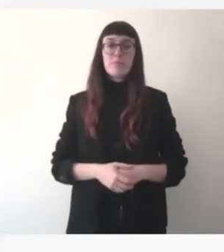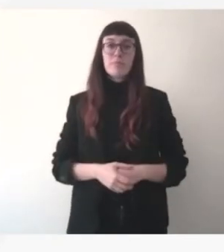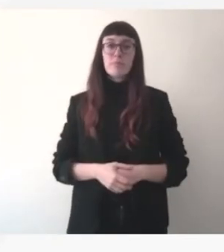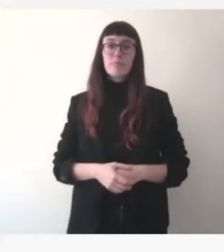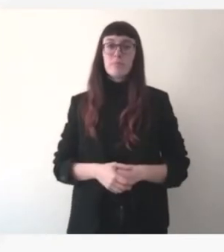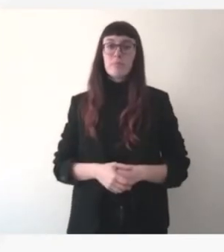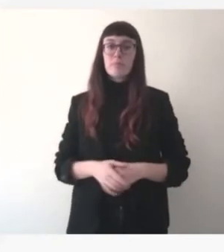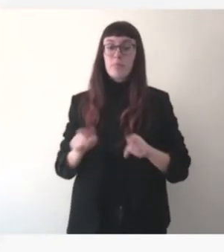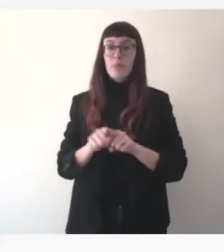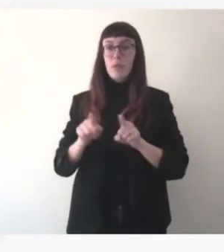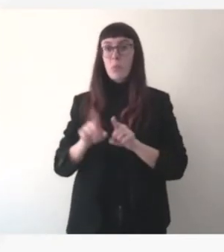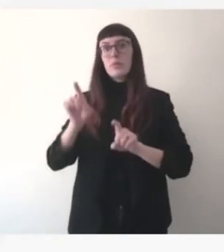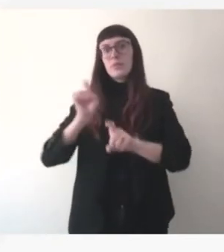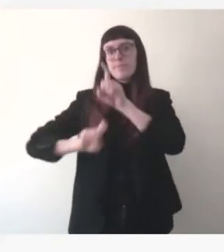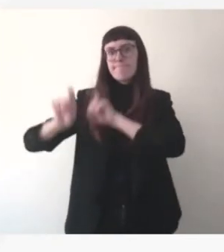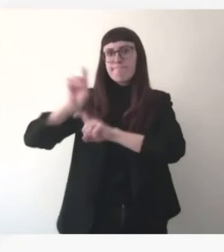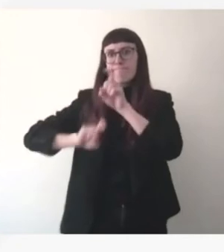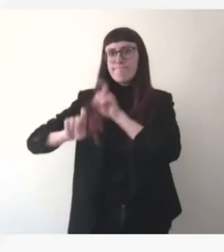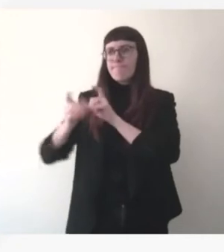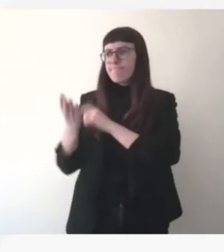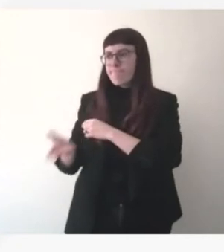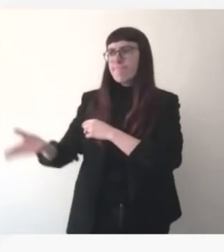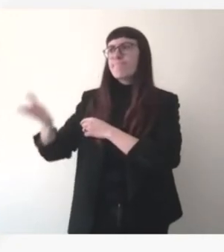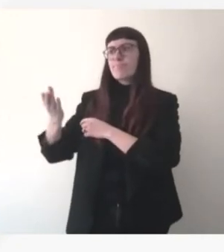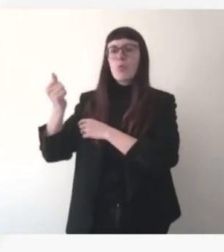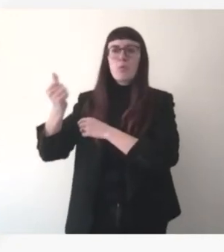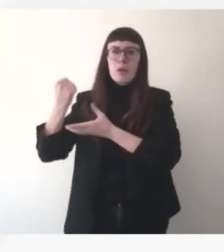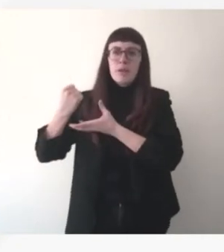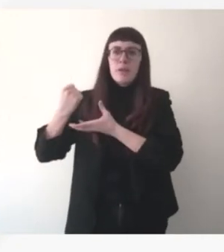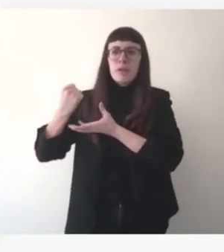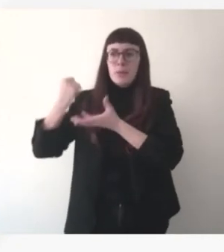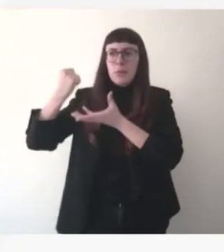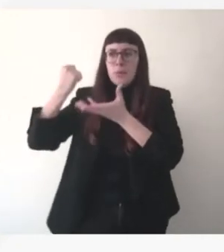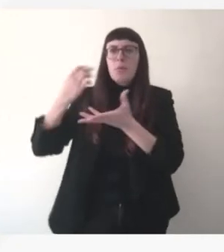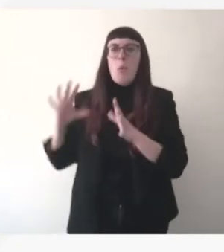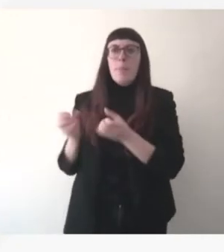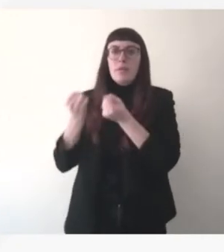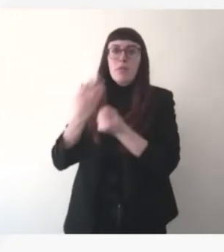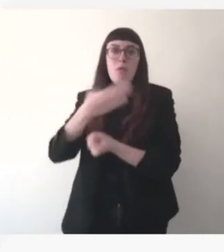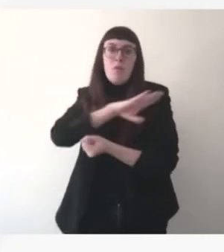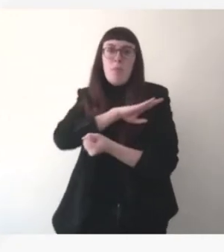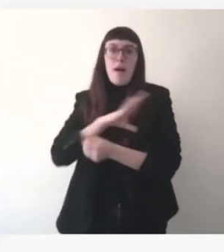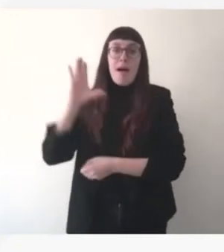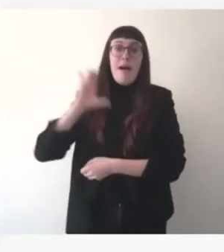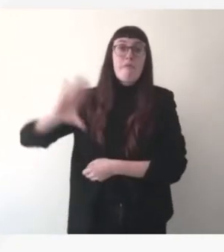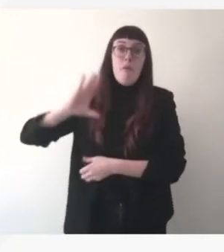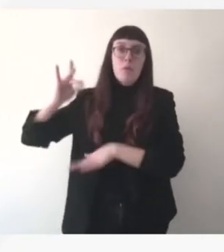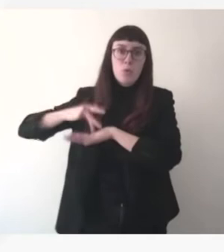déployé des moyens et des compétences pour les raisons que l'on sait. Et donc, d'une façon générale,